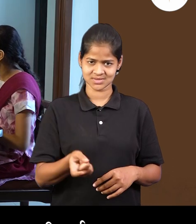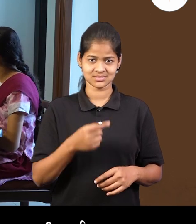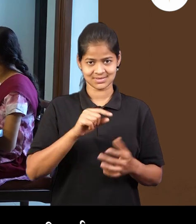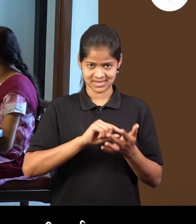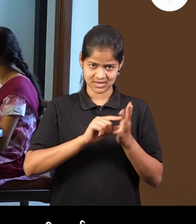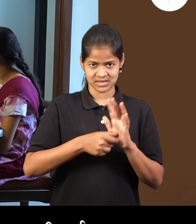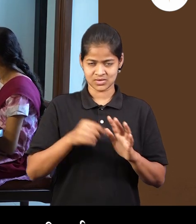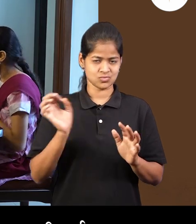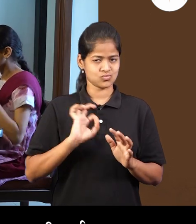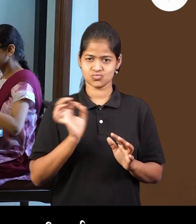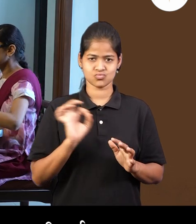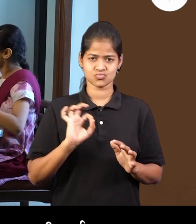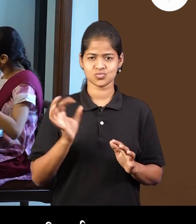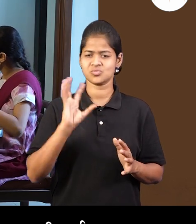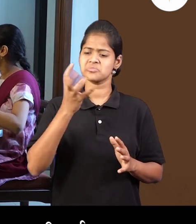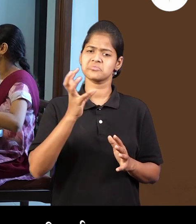मजे अगडे कमपास नाता ना